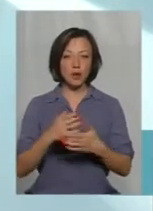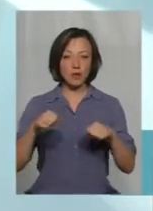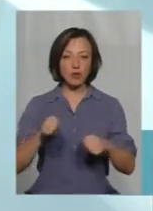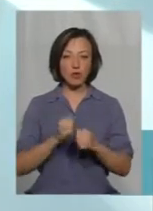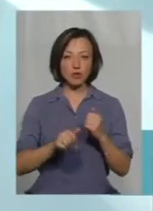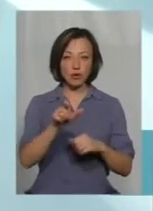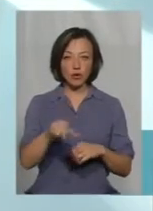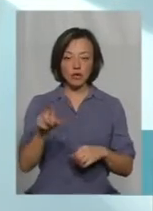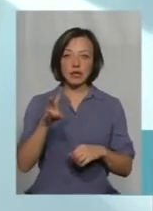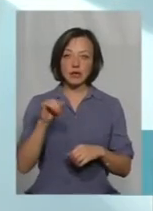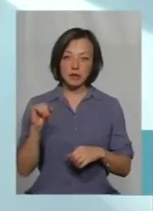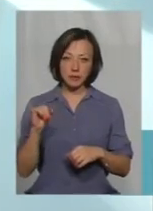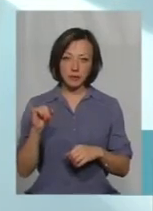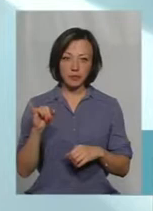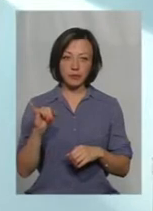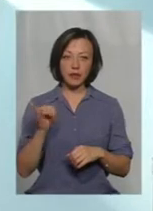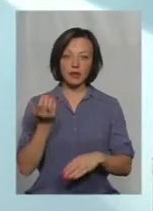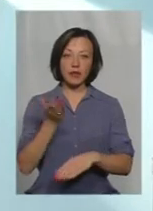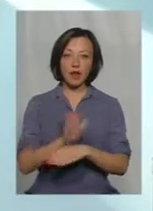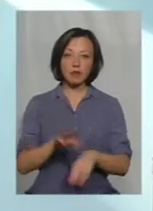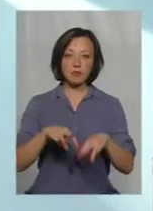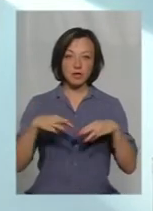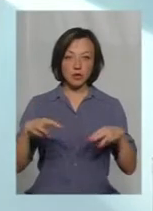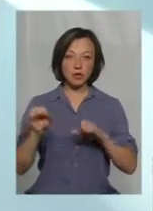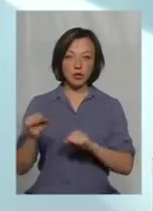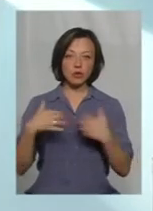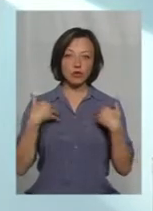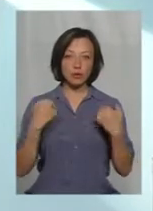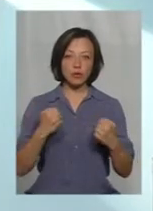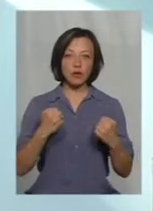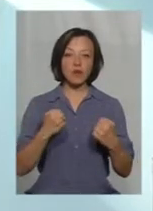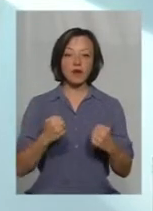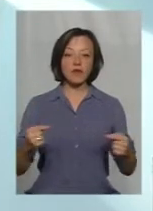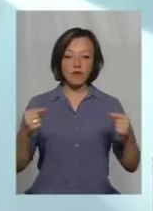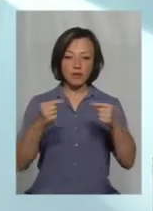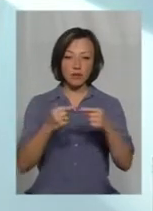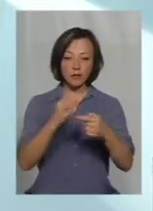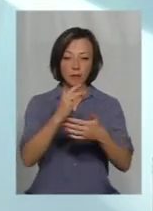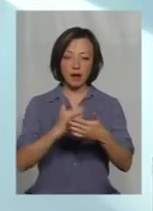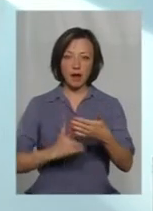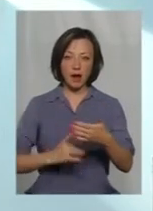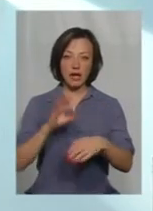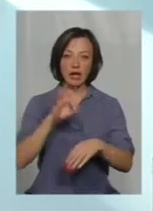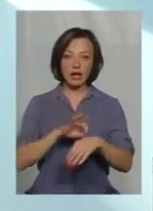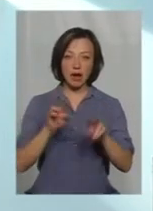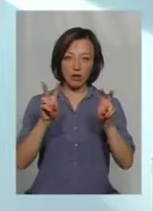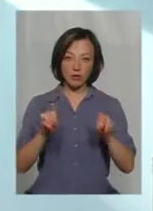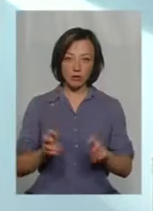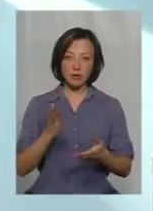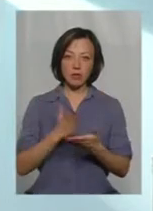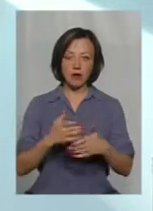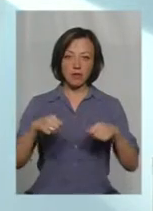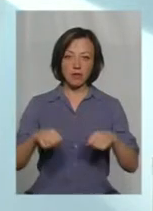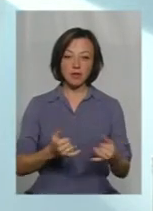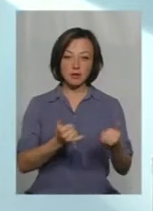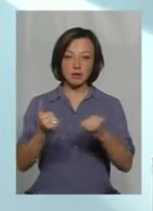кожна людина? Ні. Наказом Міністерства охорони здоров'я визначити перелік діагнозів, мають право на забезпечення таким